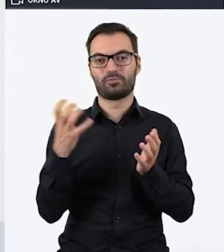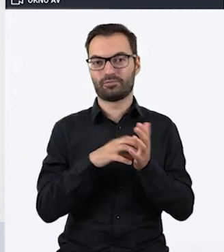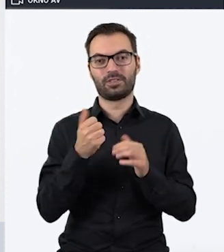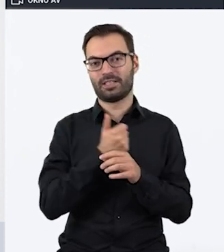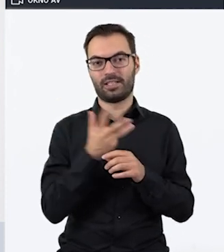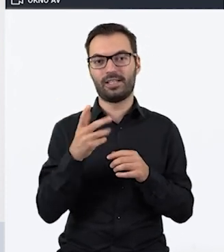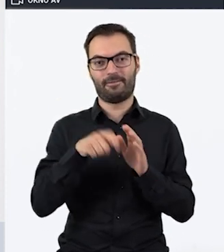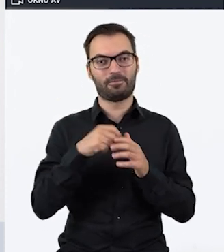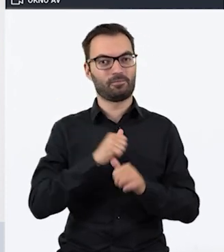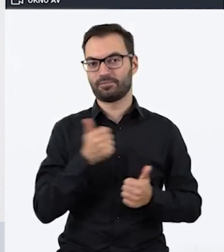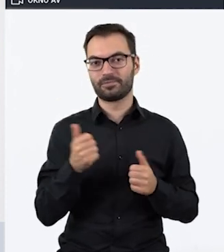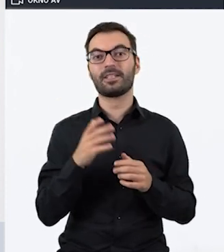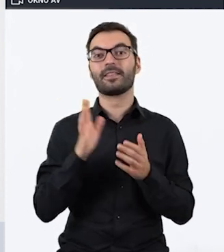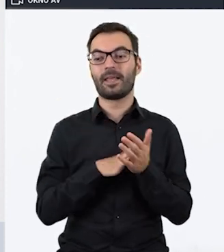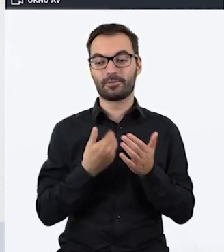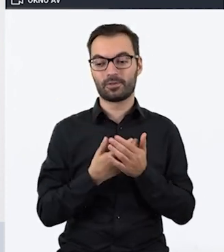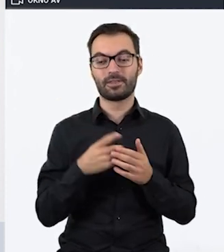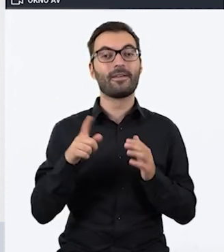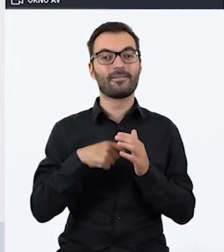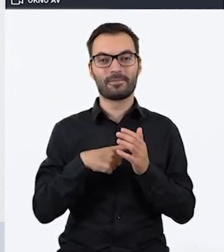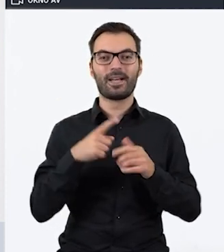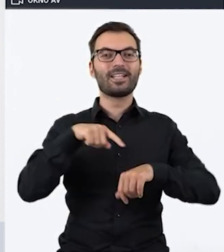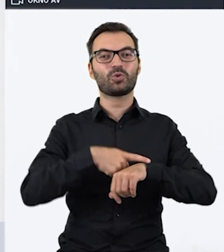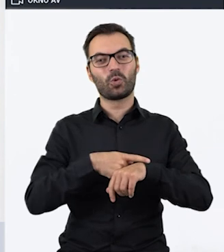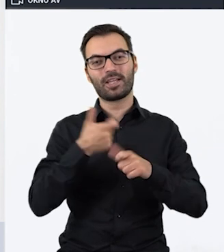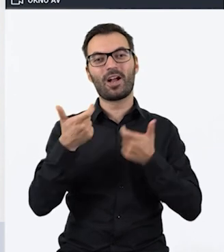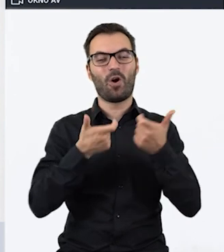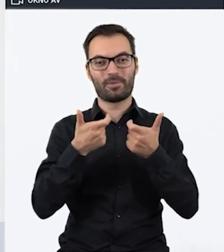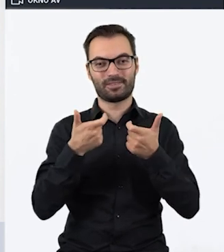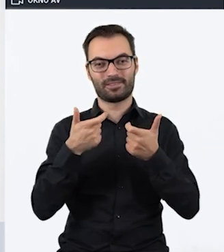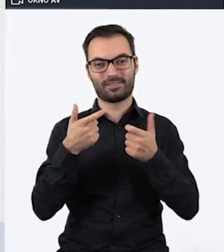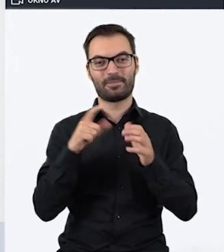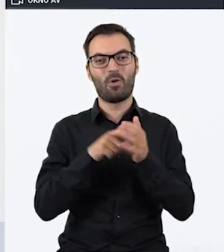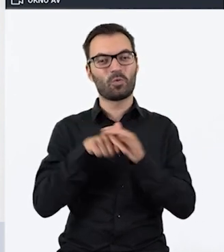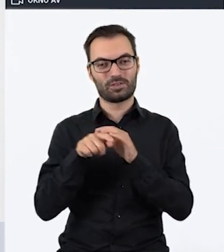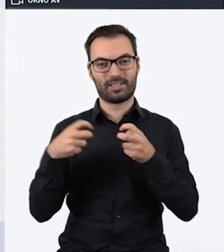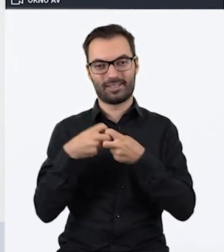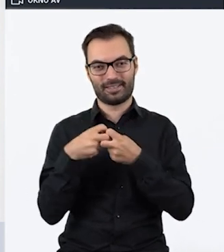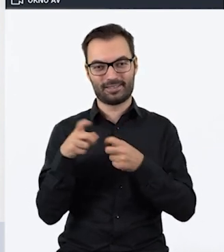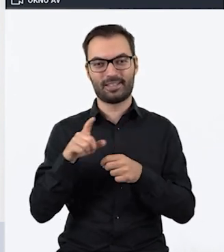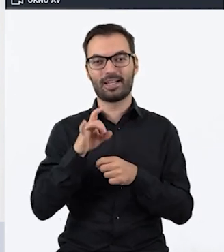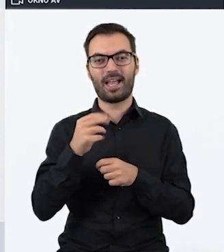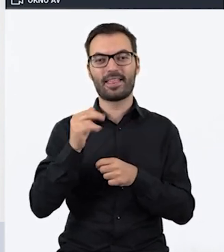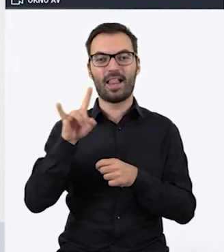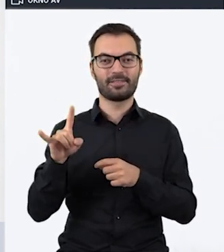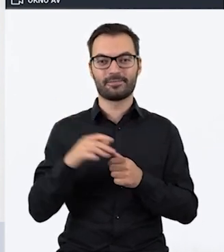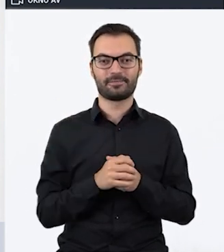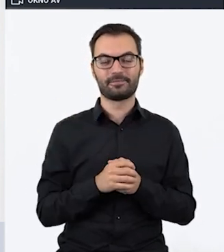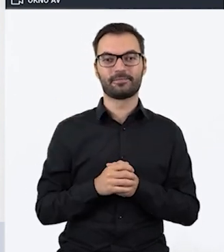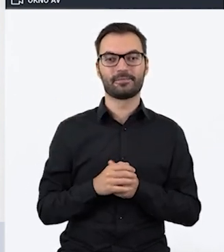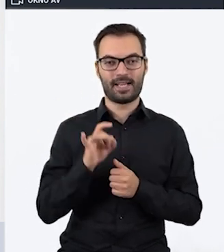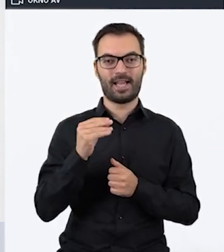takich filmików. Między innymi ten tutorial, o którym mówiliśmy. Wojtek nagrał tutorial jak tworzyć escape room w